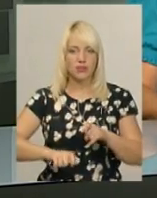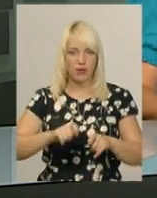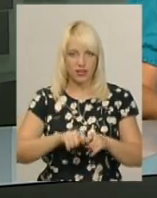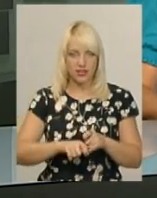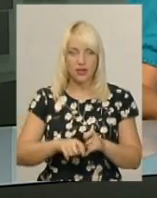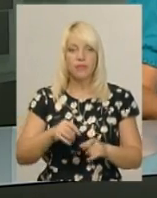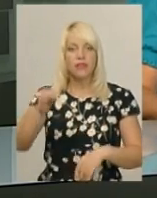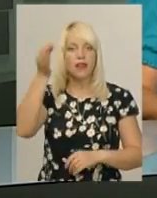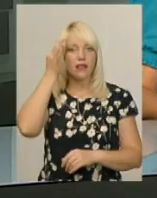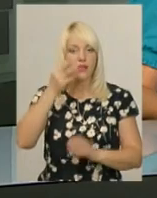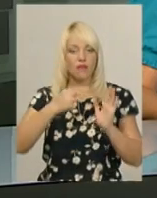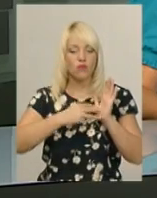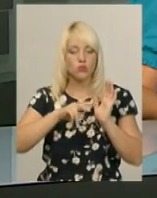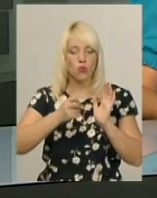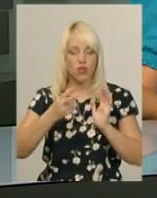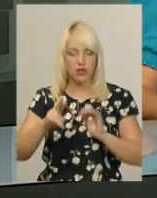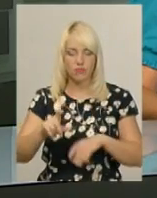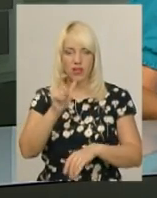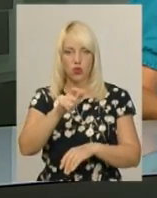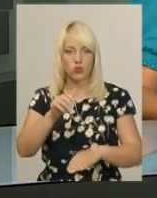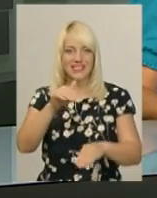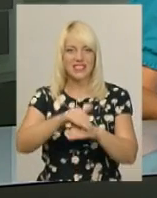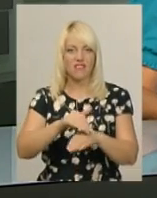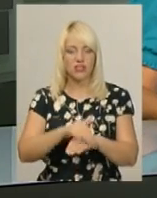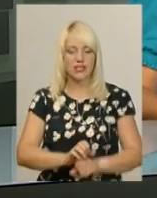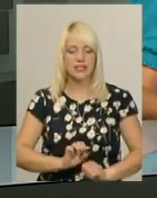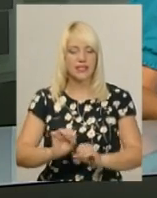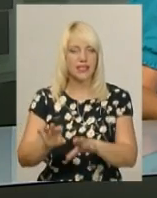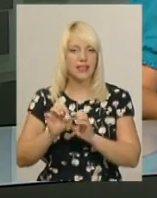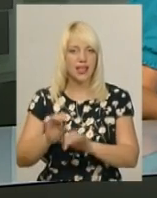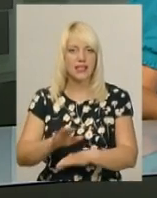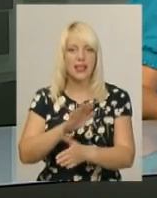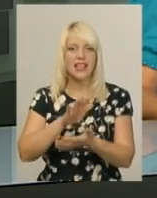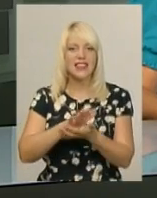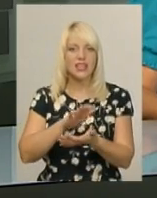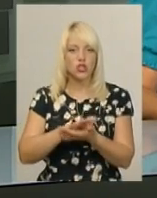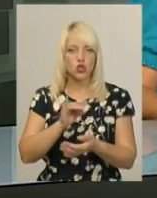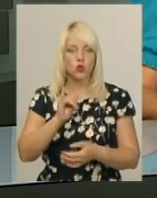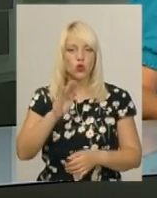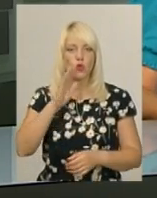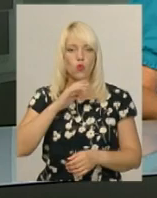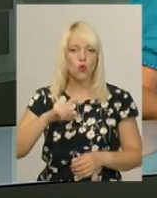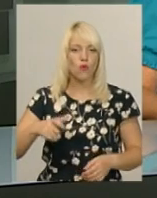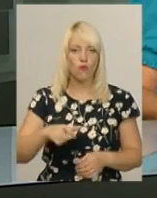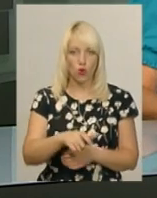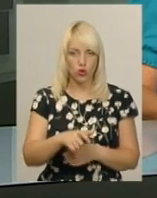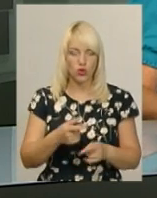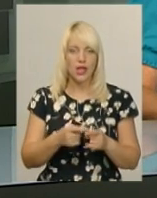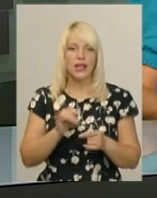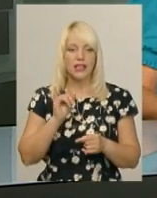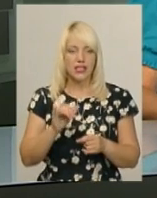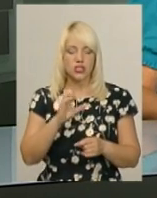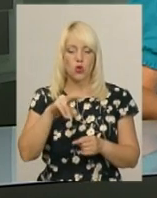Нагадаю, 8 липня жителі райцентру зафіксували скидання нечистоту водойму. Жителька Красилова Оксана Надолинська каже,